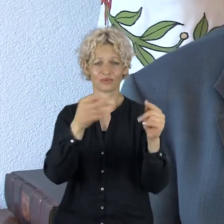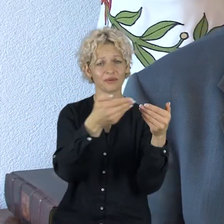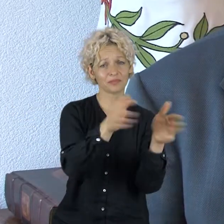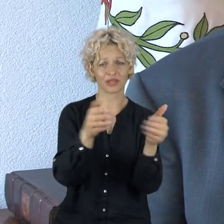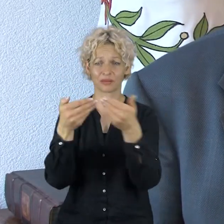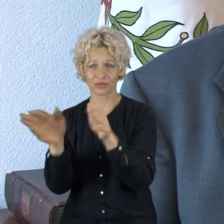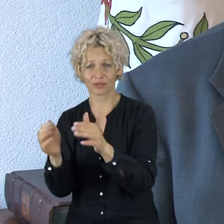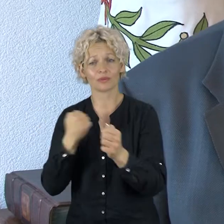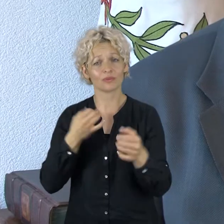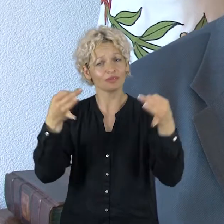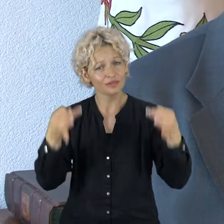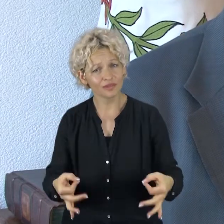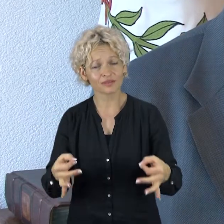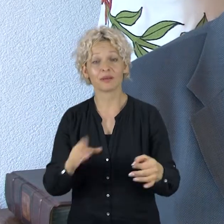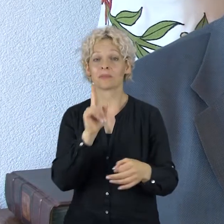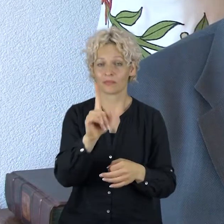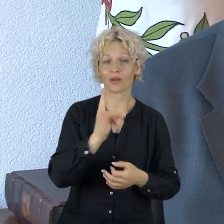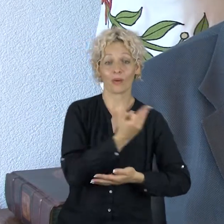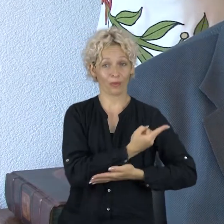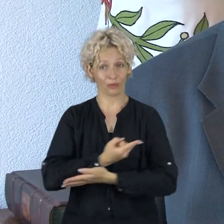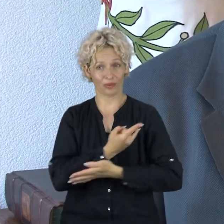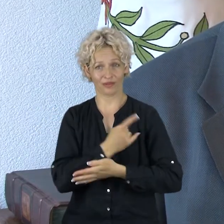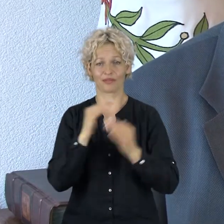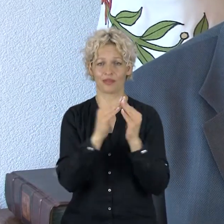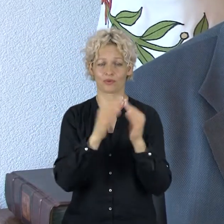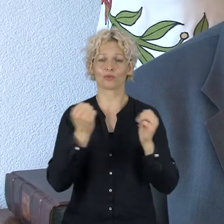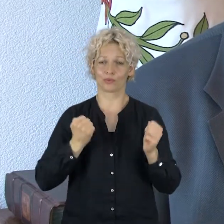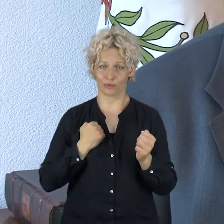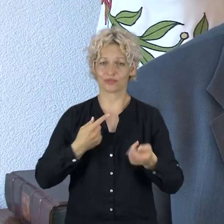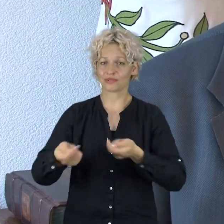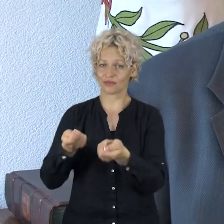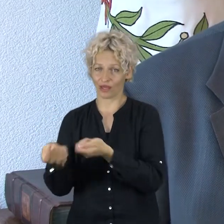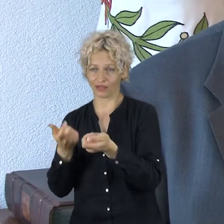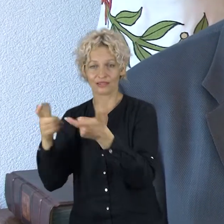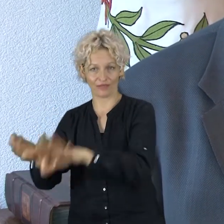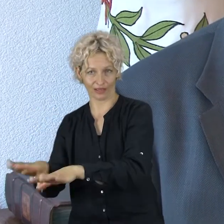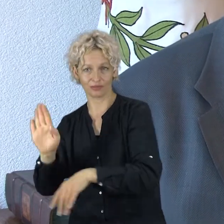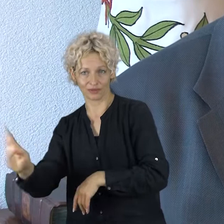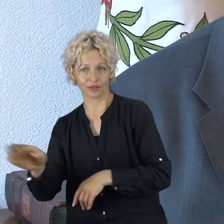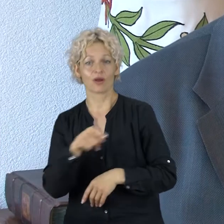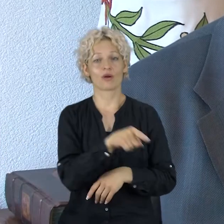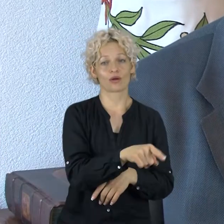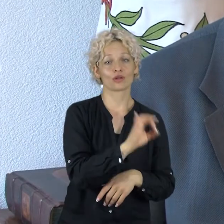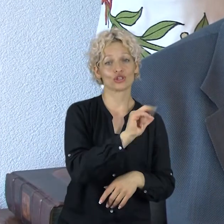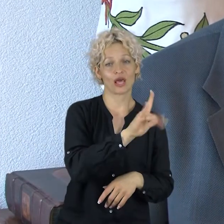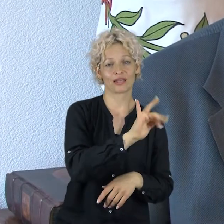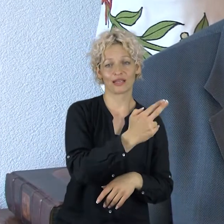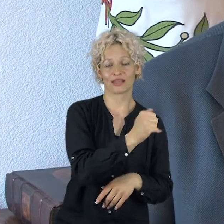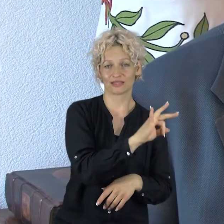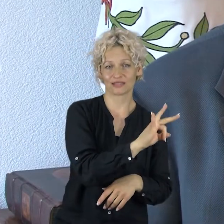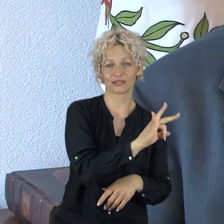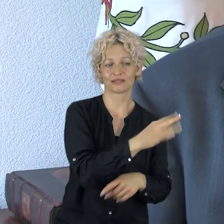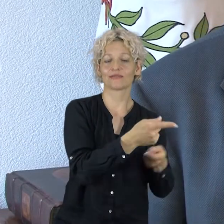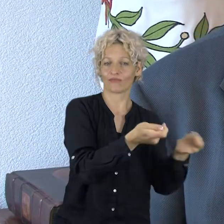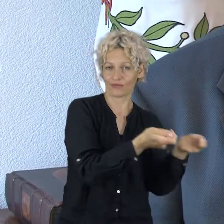steigėjo teisės. Mes steigėjo teisės įgytumėm ir į šaltinį ir tada, būdamas vienas